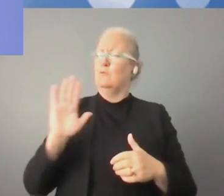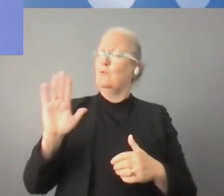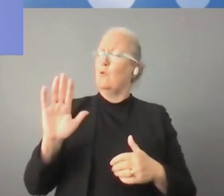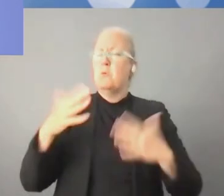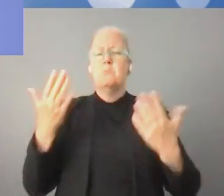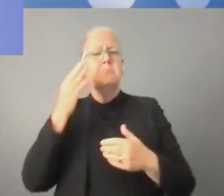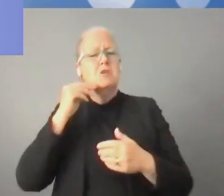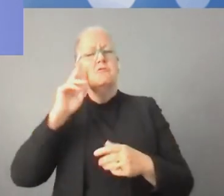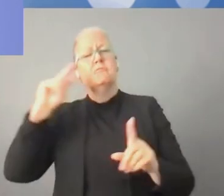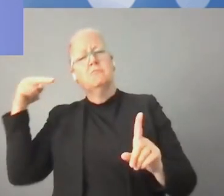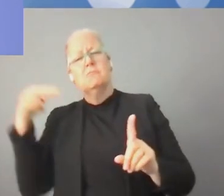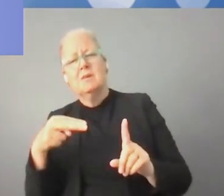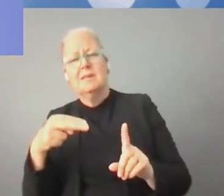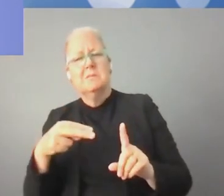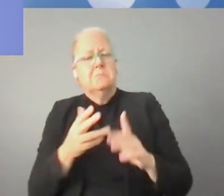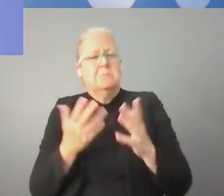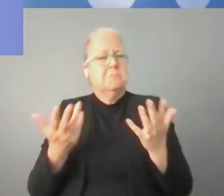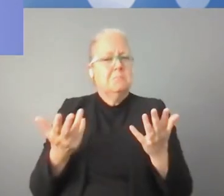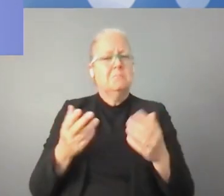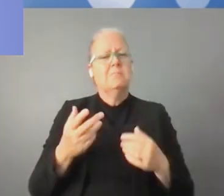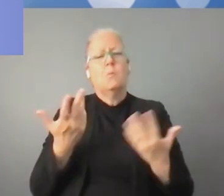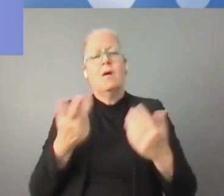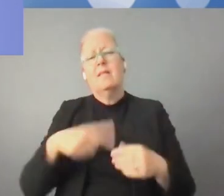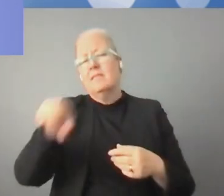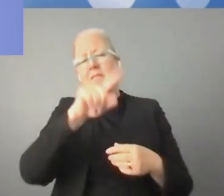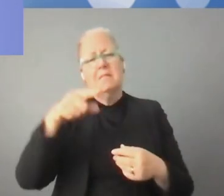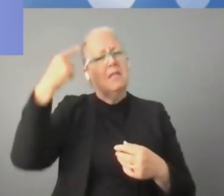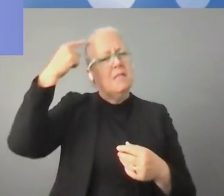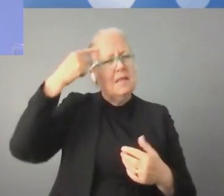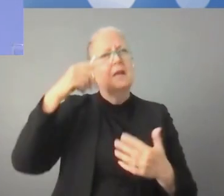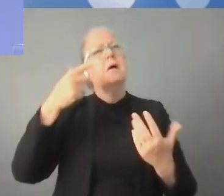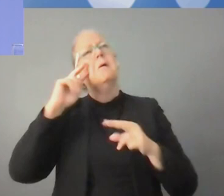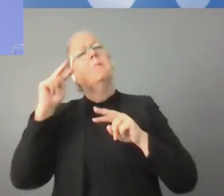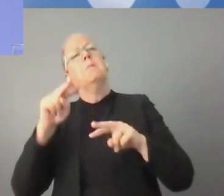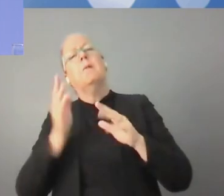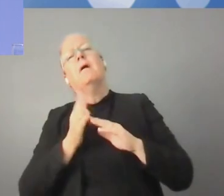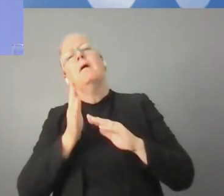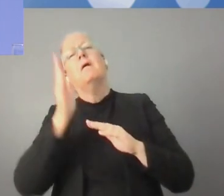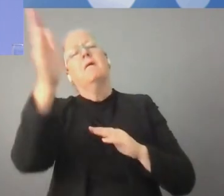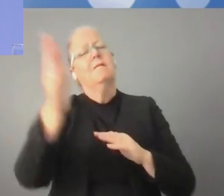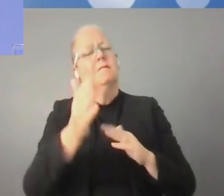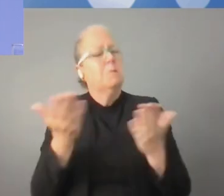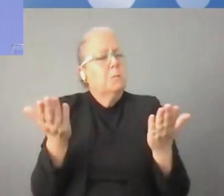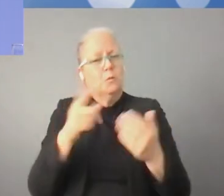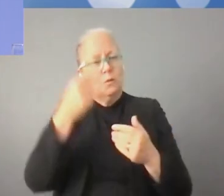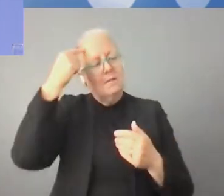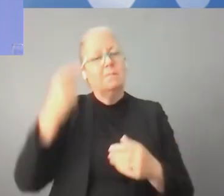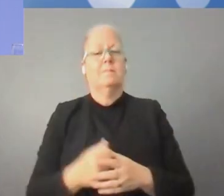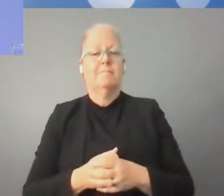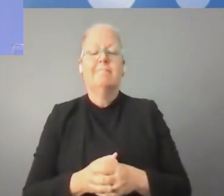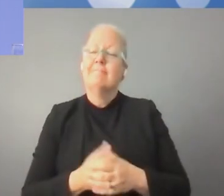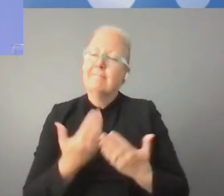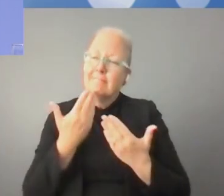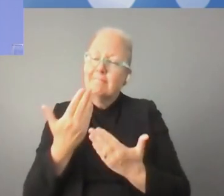فيما يخص التعاون مع الشركات. فبكل متعة سوف